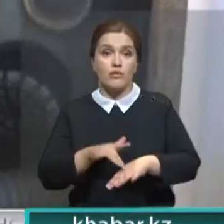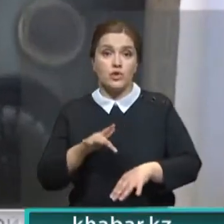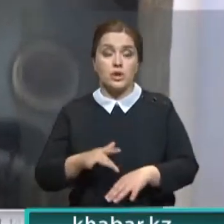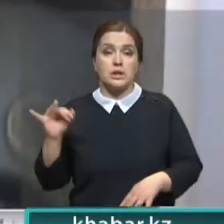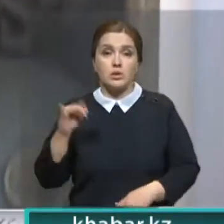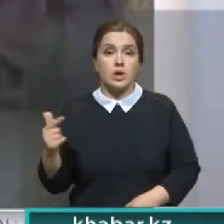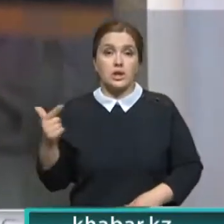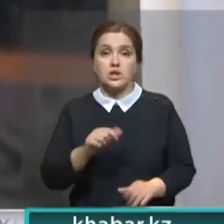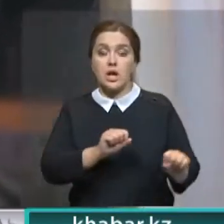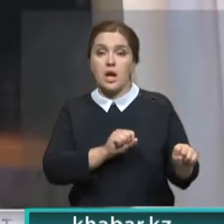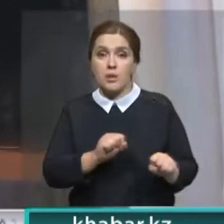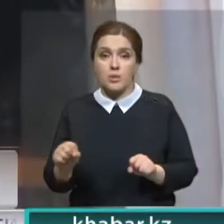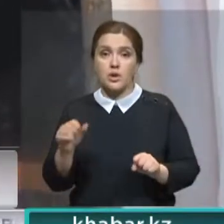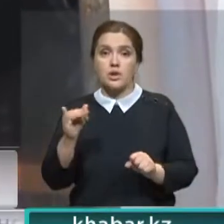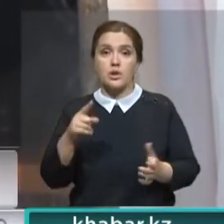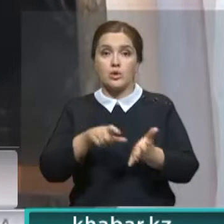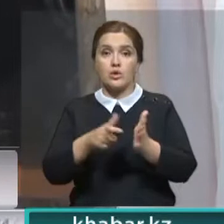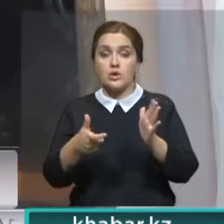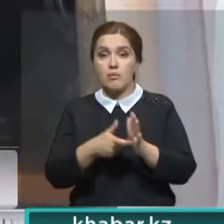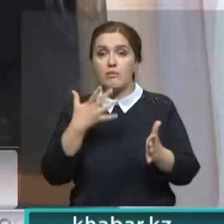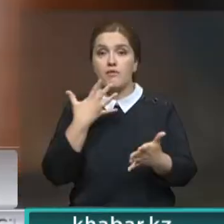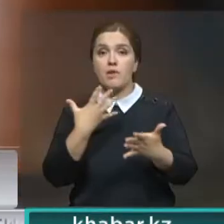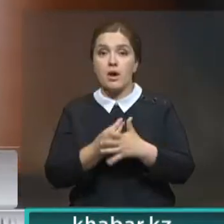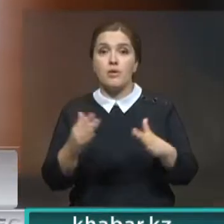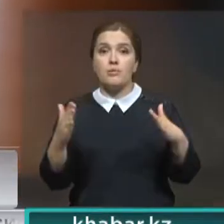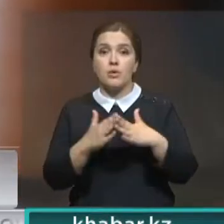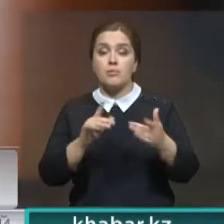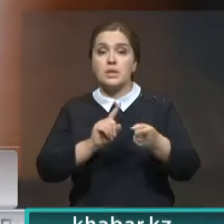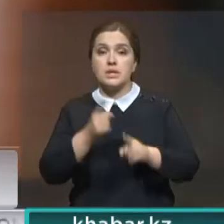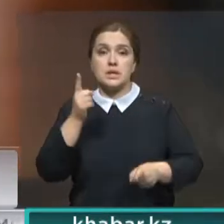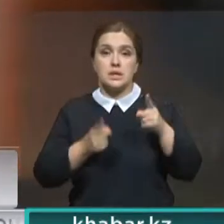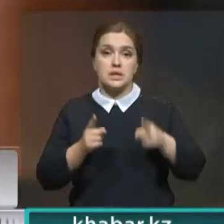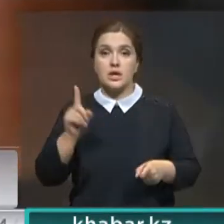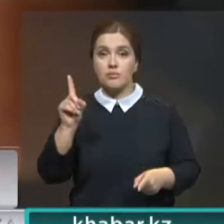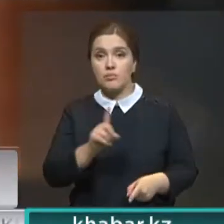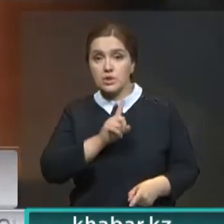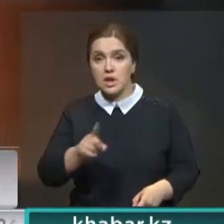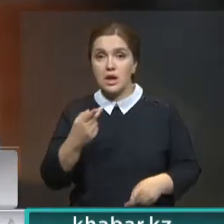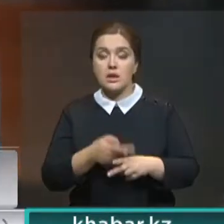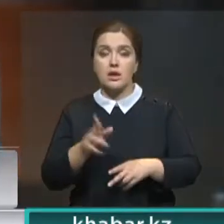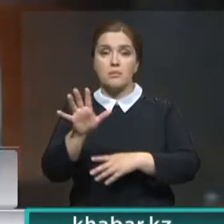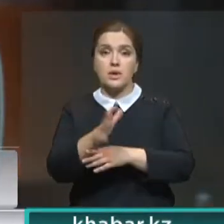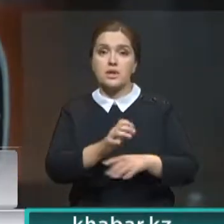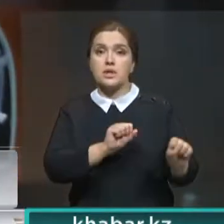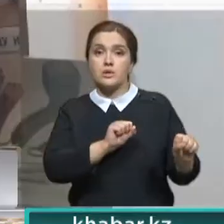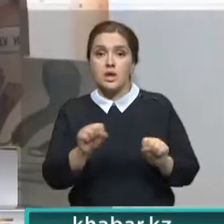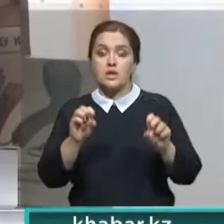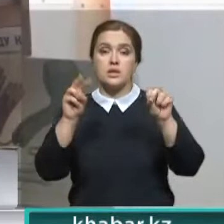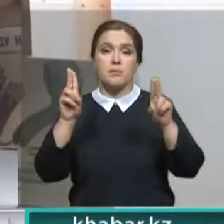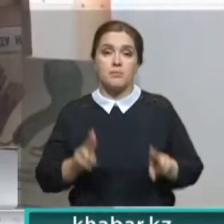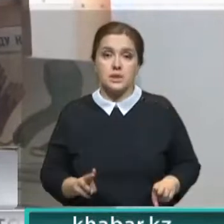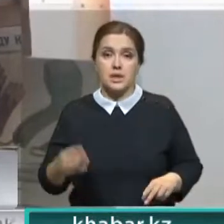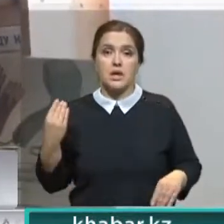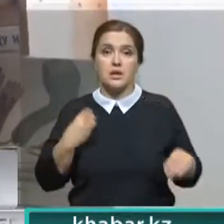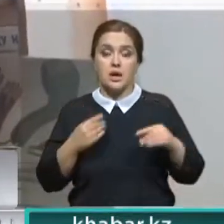увлечен историей гражданской обороны, что одну из комнат в своем доме превратил в настоящий музей. Там и предметы радиационной